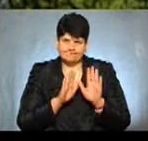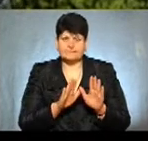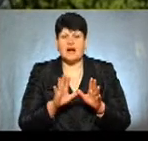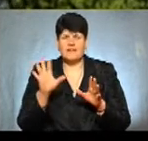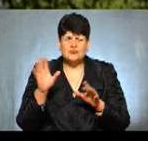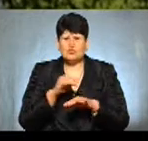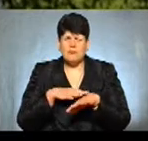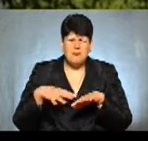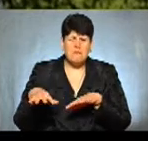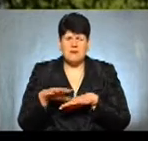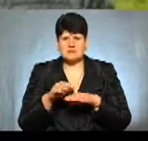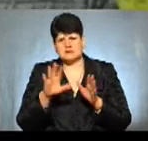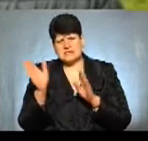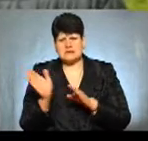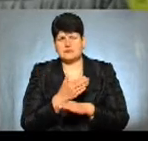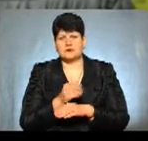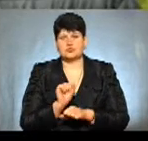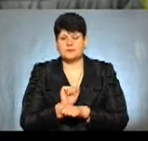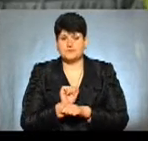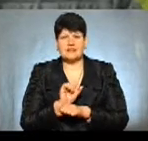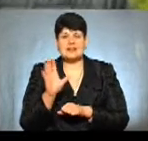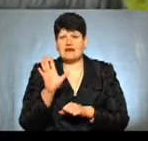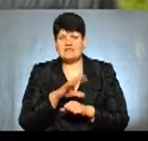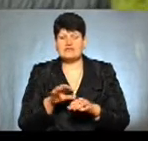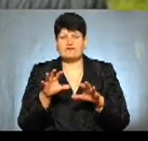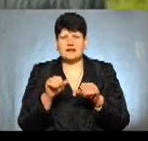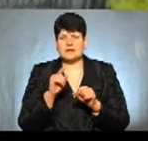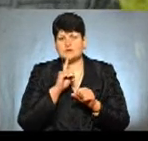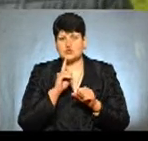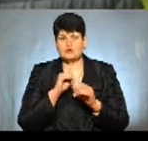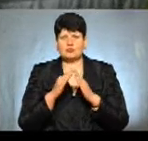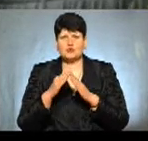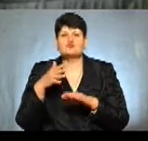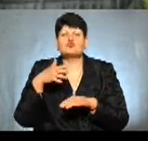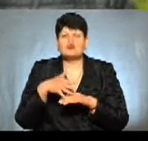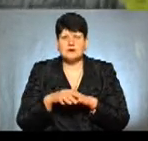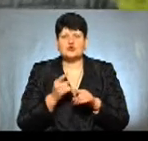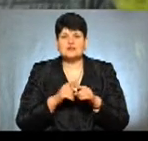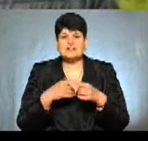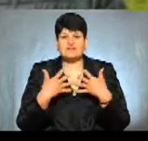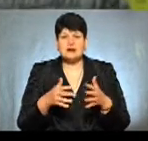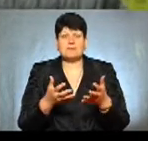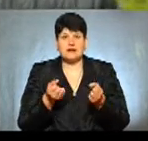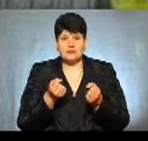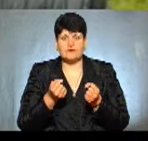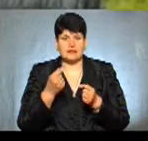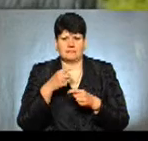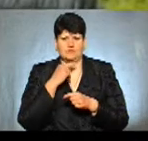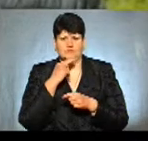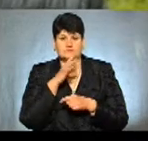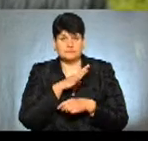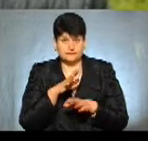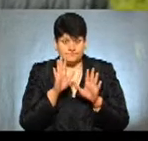всю масовість треба забирати і припиняти. Напевне, ще не всі власники тимчасових споруд насправді зрозуміли, що та схема прийнята, якось воно так пройшло поза їхньою увагою.